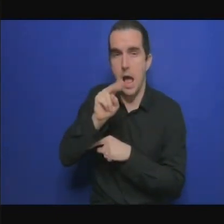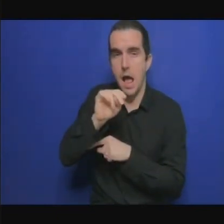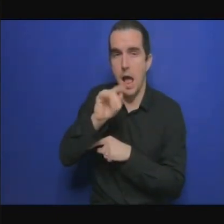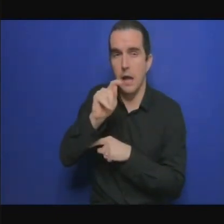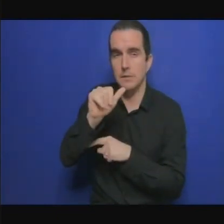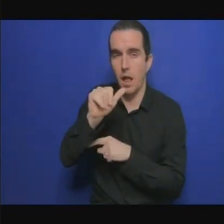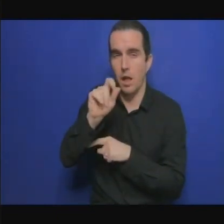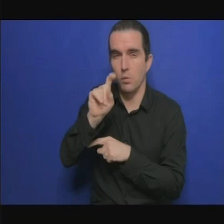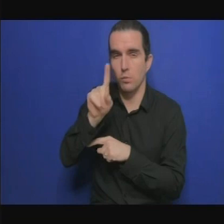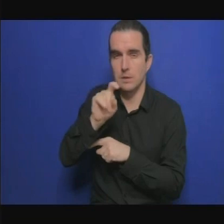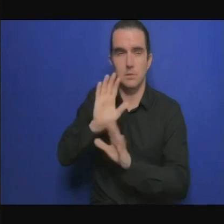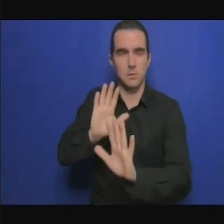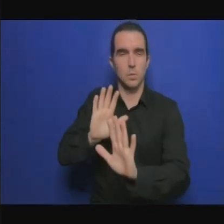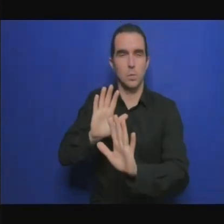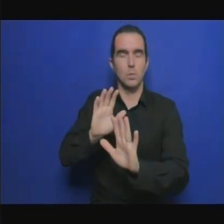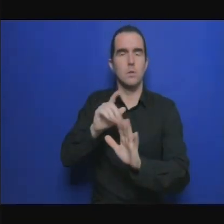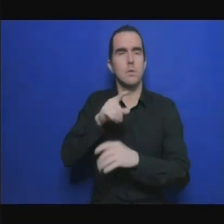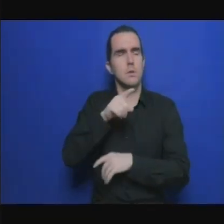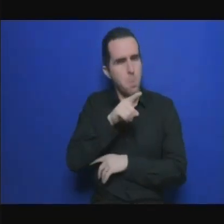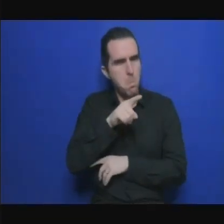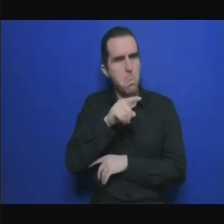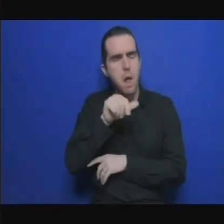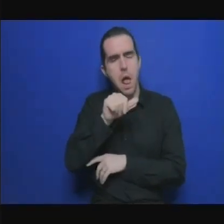intéressant à propos de GAP